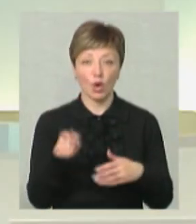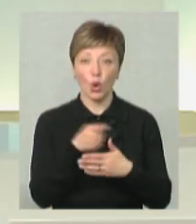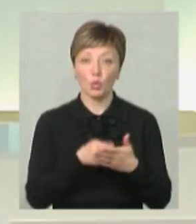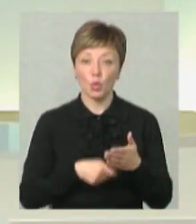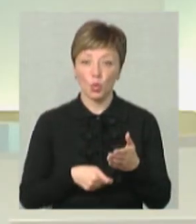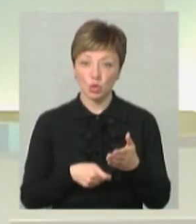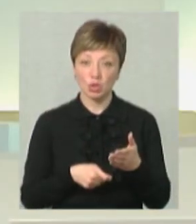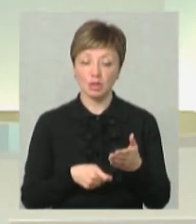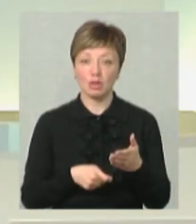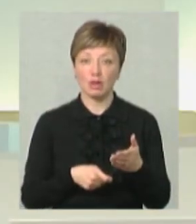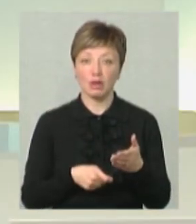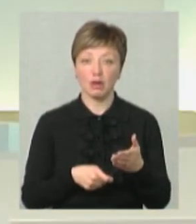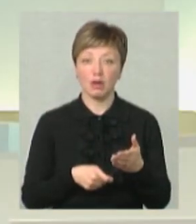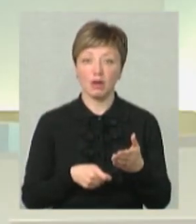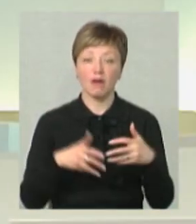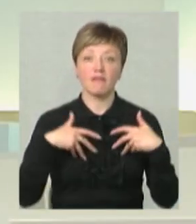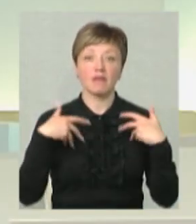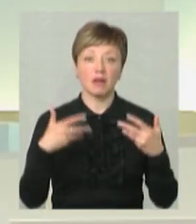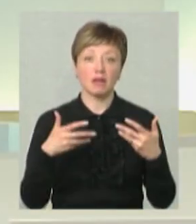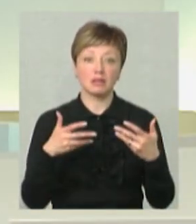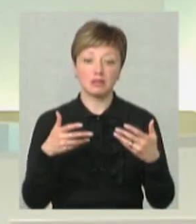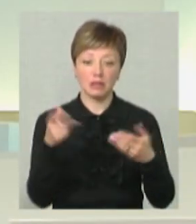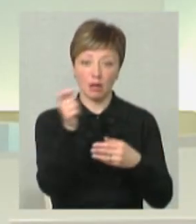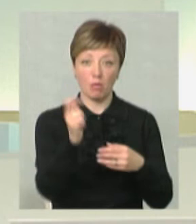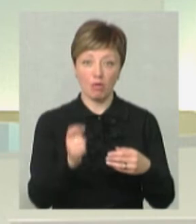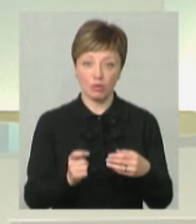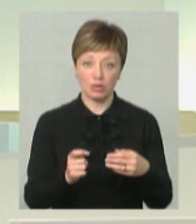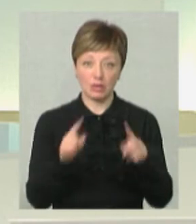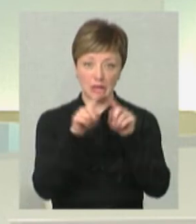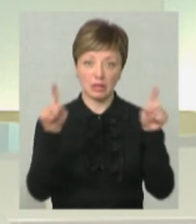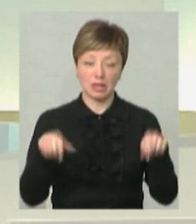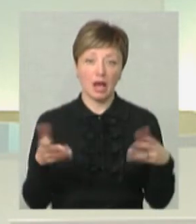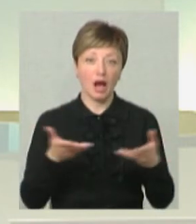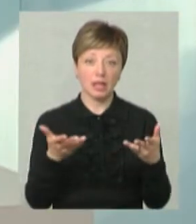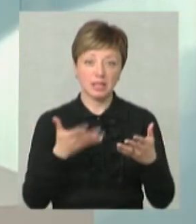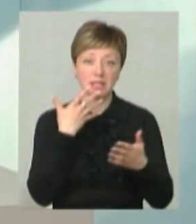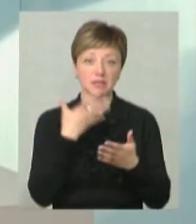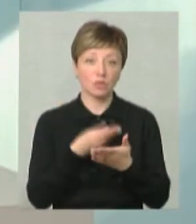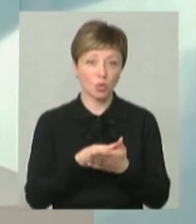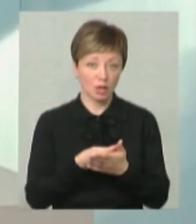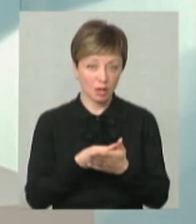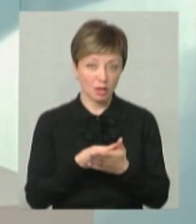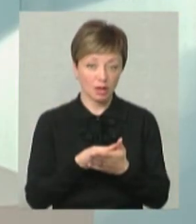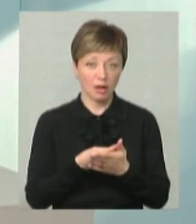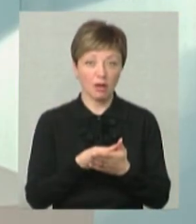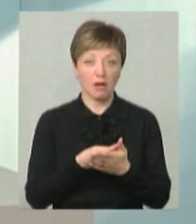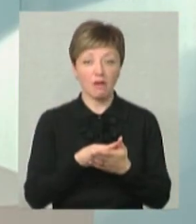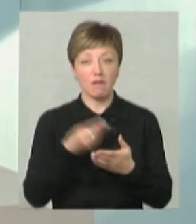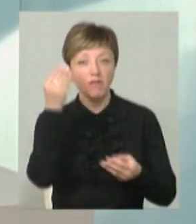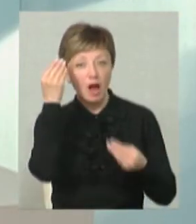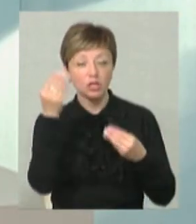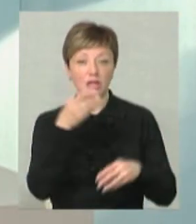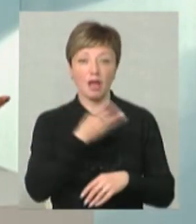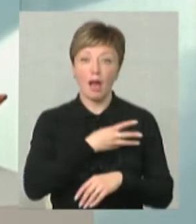викласти на полотні якісь свої враження, якісь